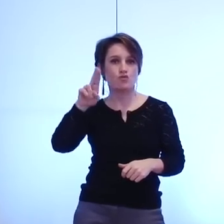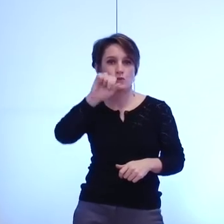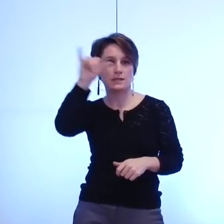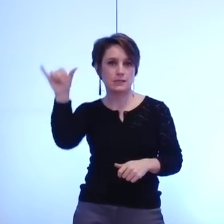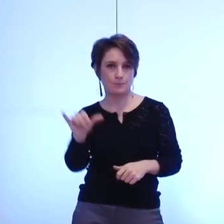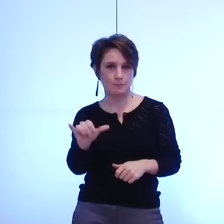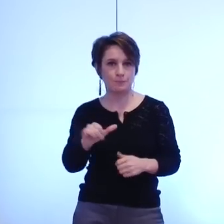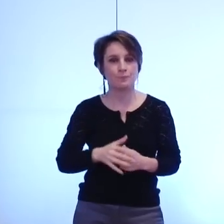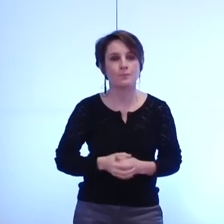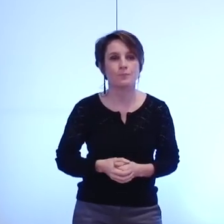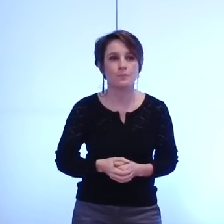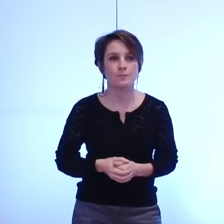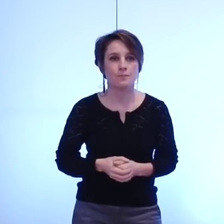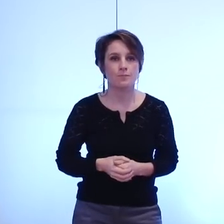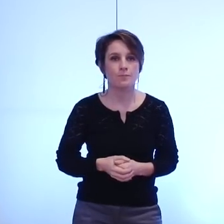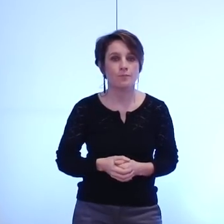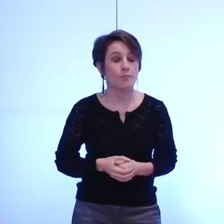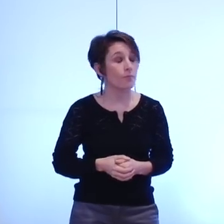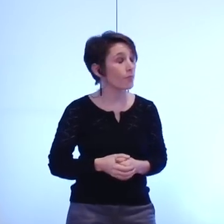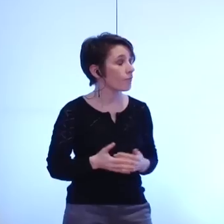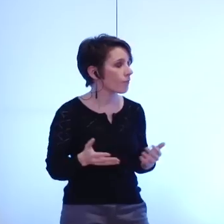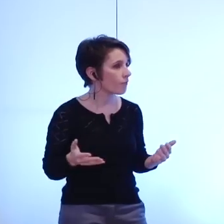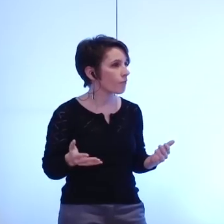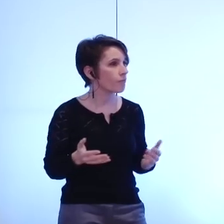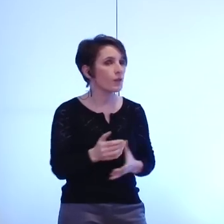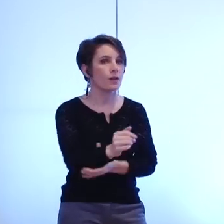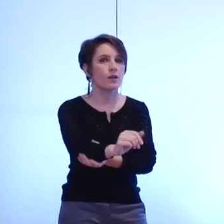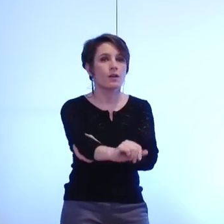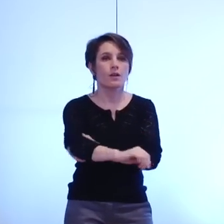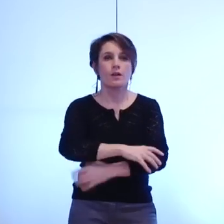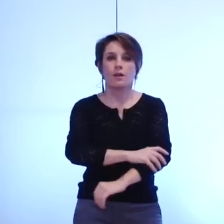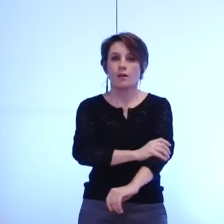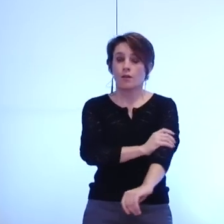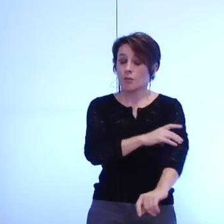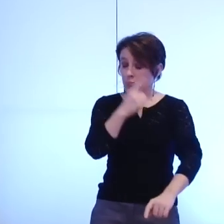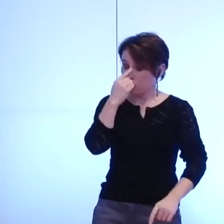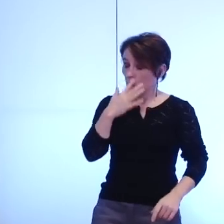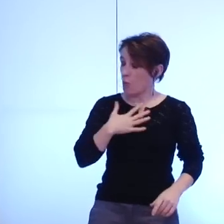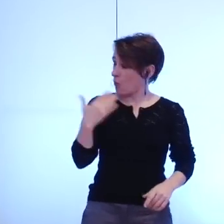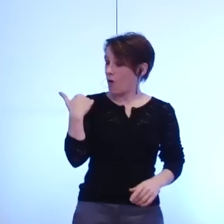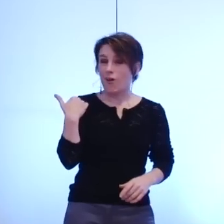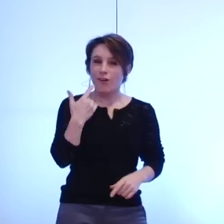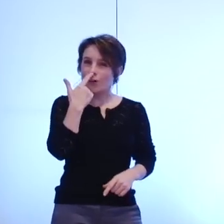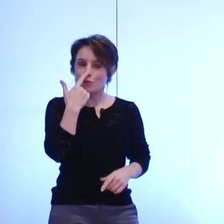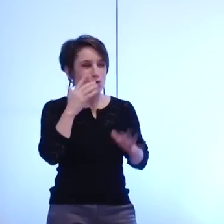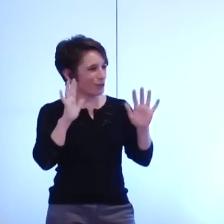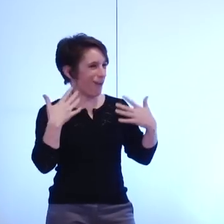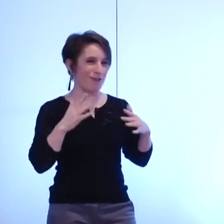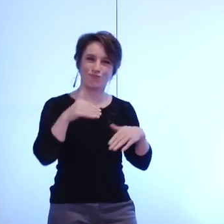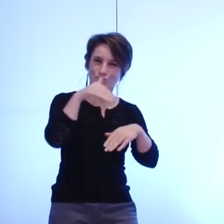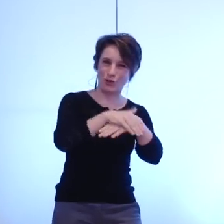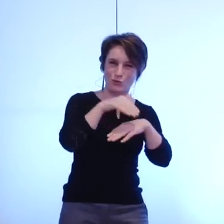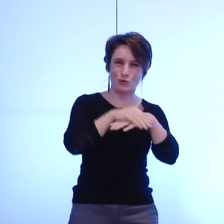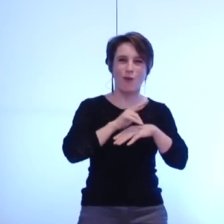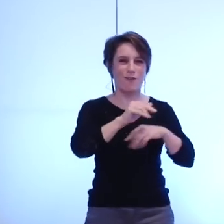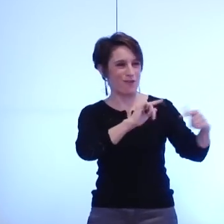j'avais pensé que ce serait une bonne chose d'avoir ce débat ce soir sur la métropole au sein du